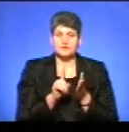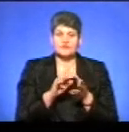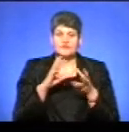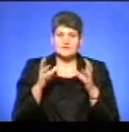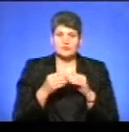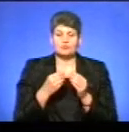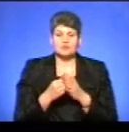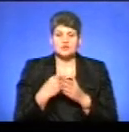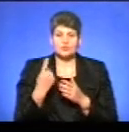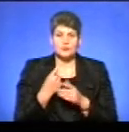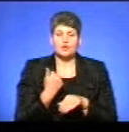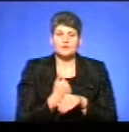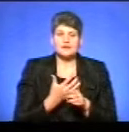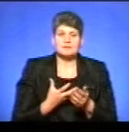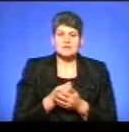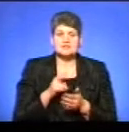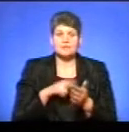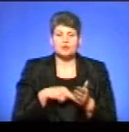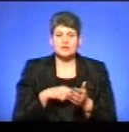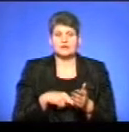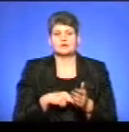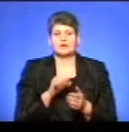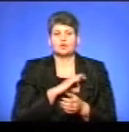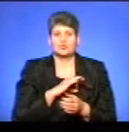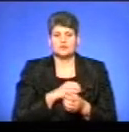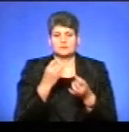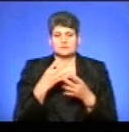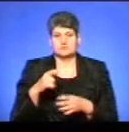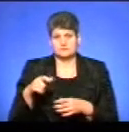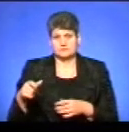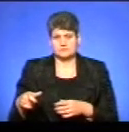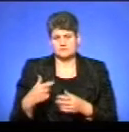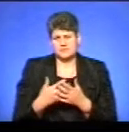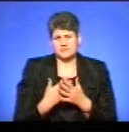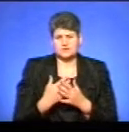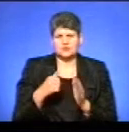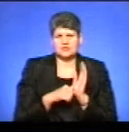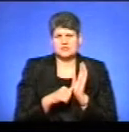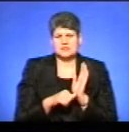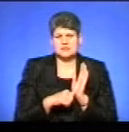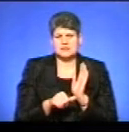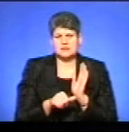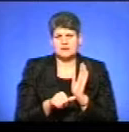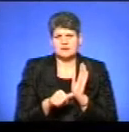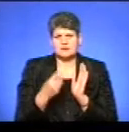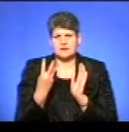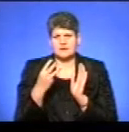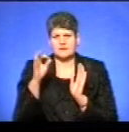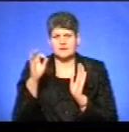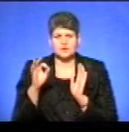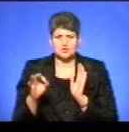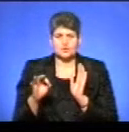бюджеті в області основний платіж – це податок на доходи фізичних осіб. Він складає близько 63%